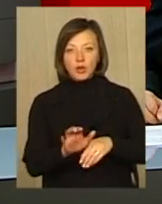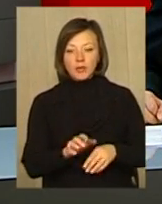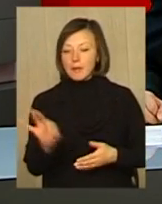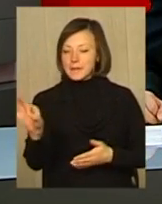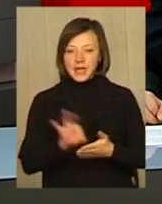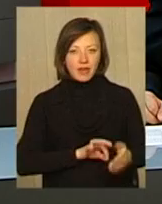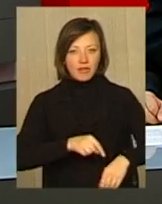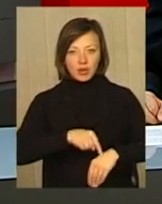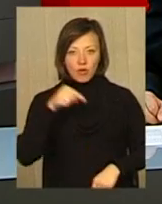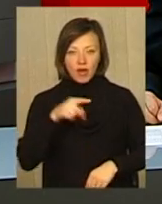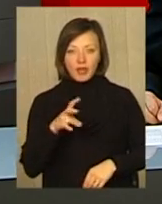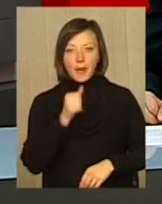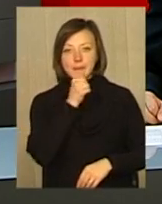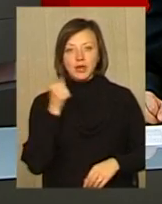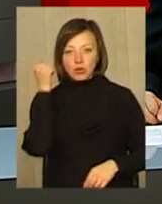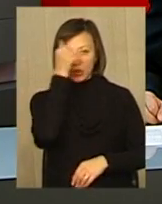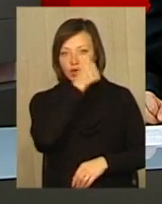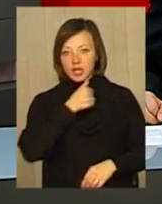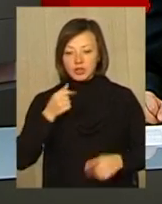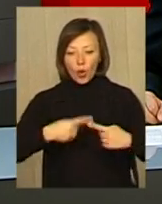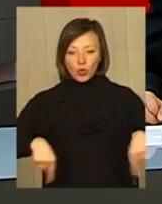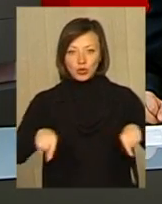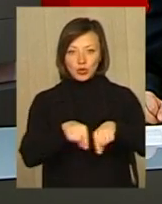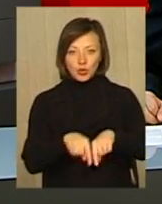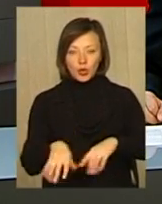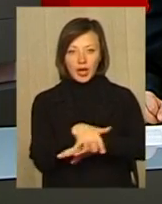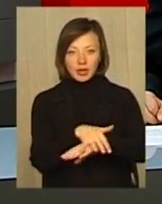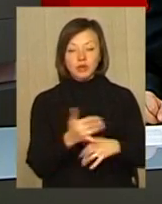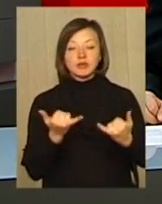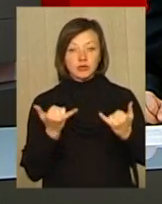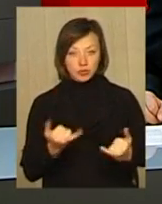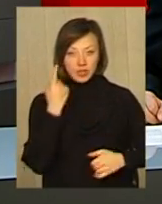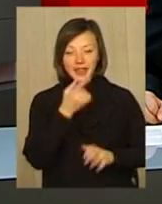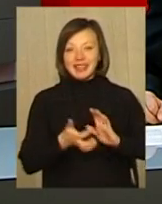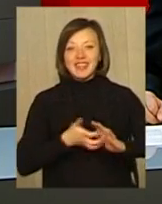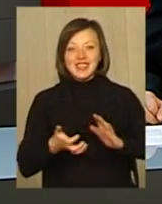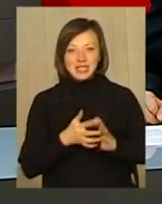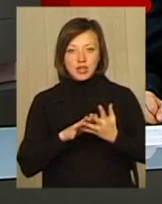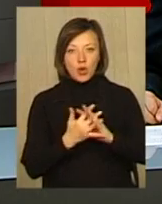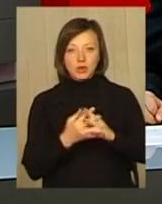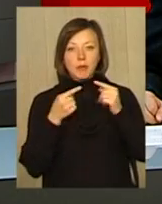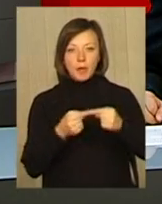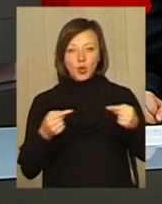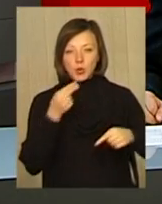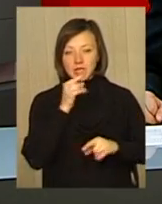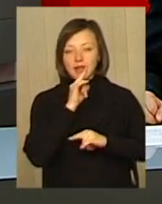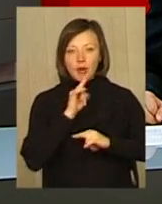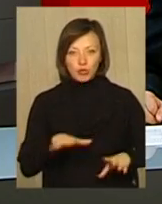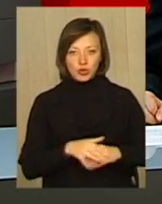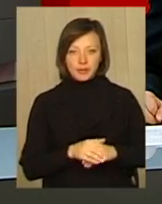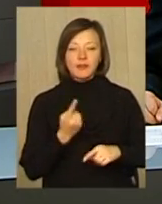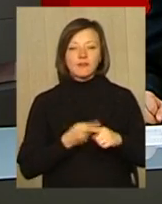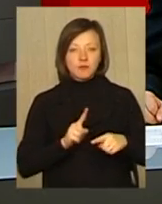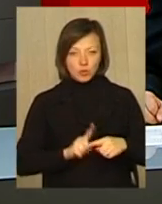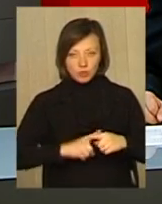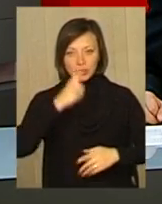миттєво відреагували на минулорічну кон'юктуру агроринку. Тож цьогоріч дефіциту сільгоспродукції не буде. Принаймні в